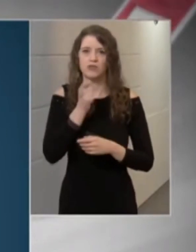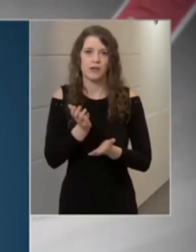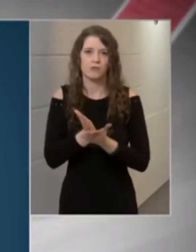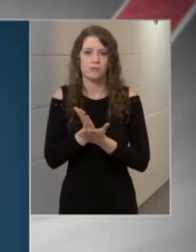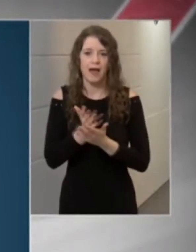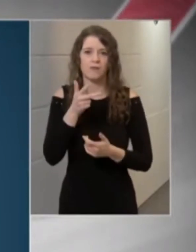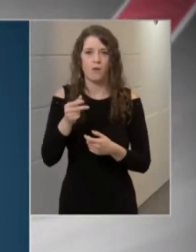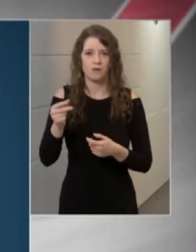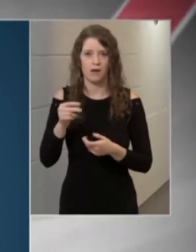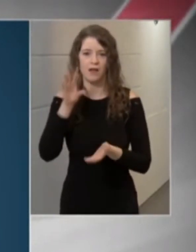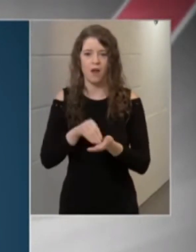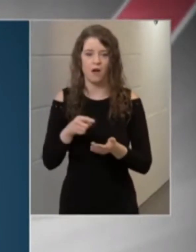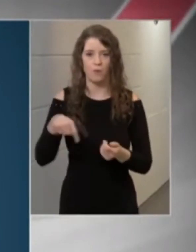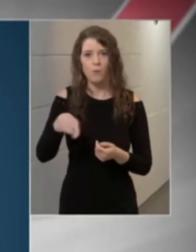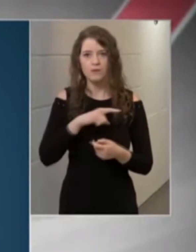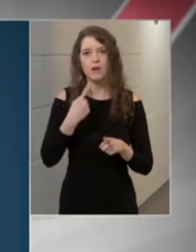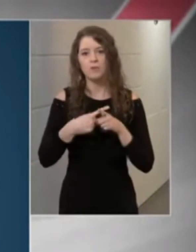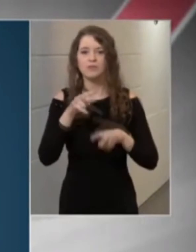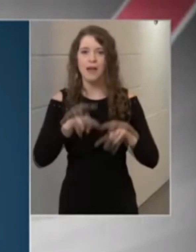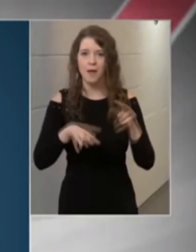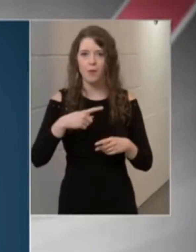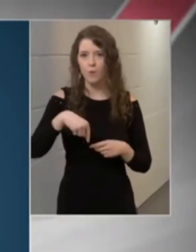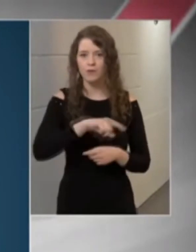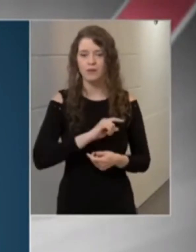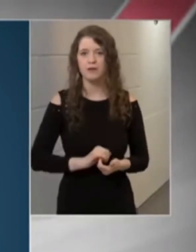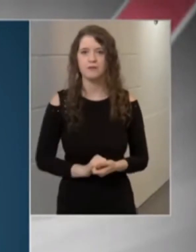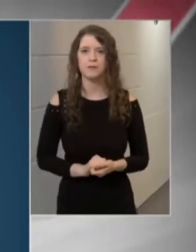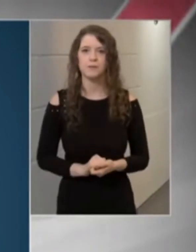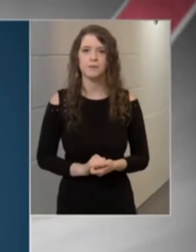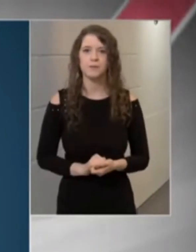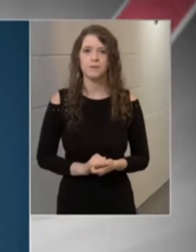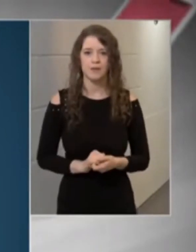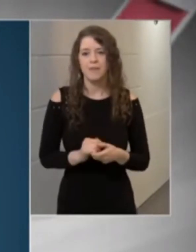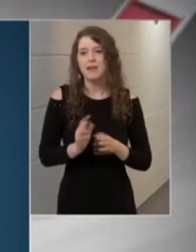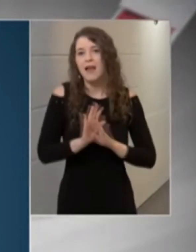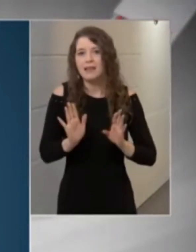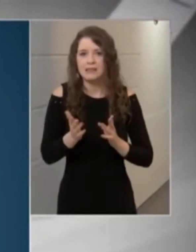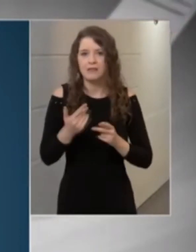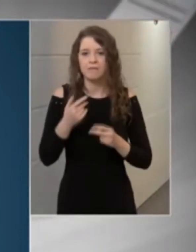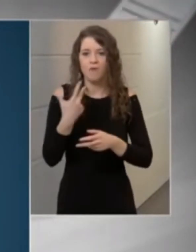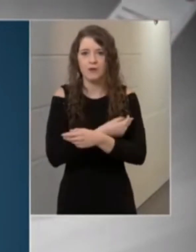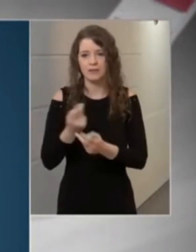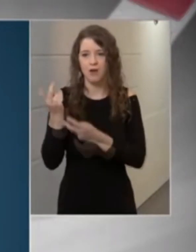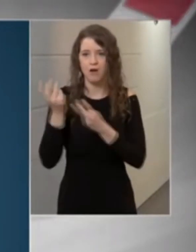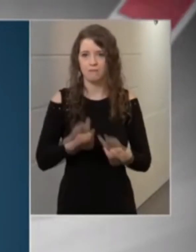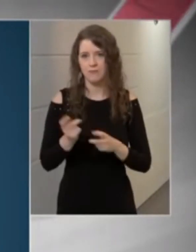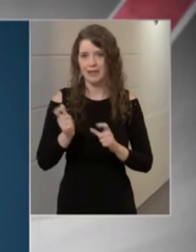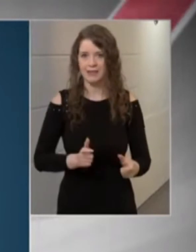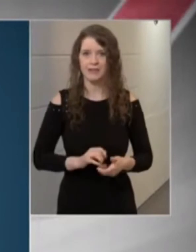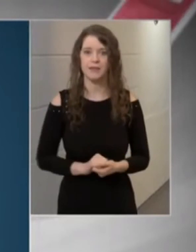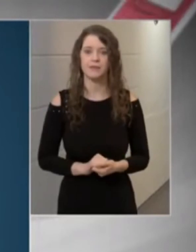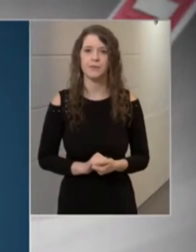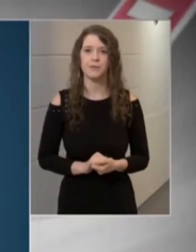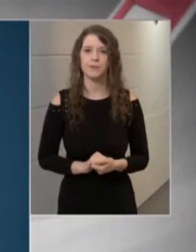lakóknak, illetve az ápolóknak, hiszen ennyi vakcina áll rendelkezésre. Ugyanakkor